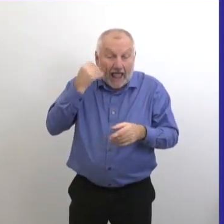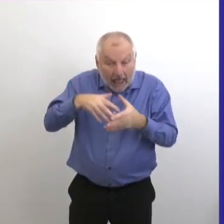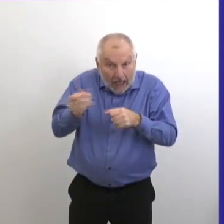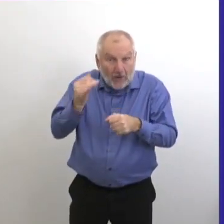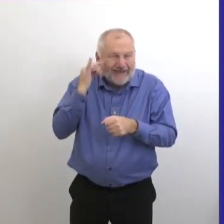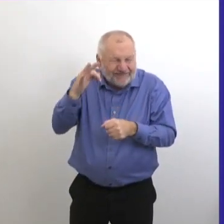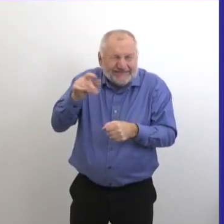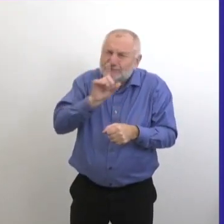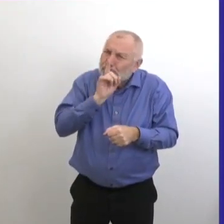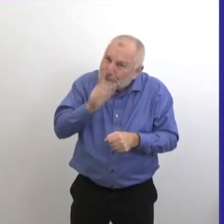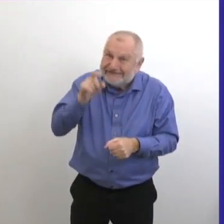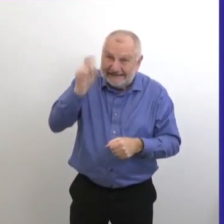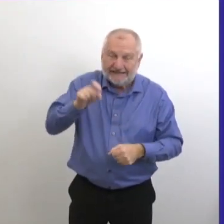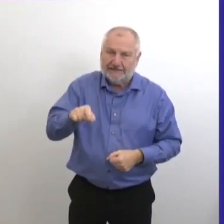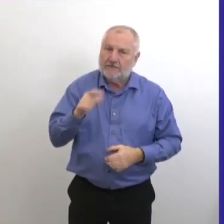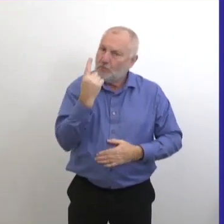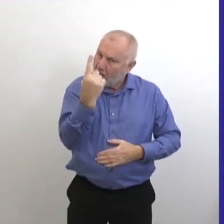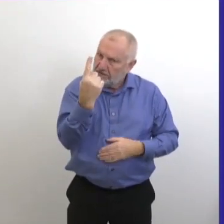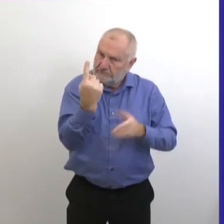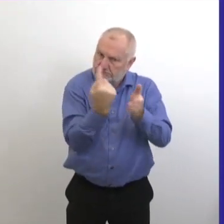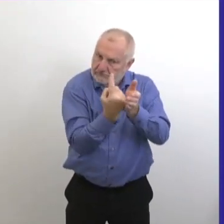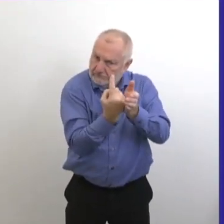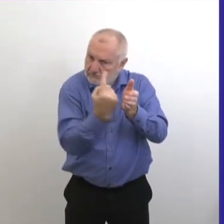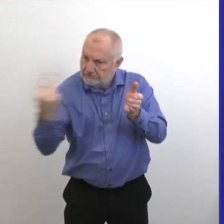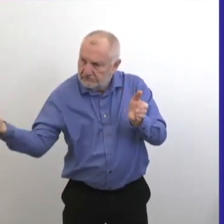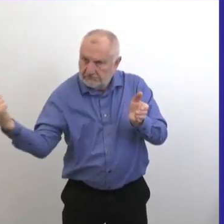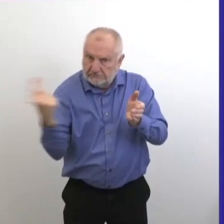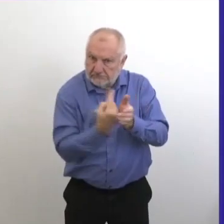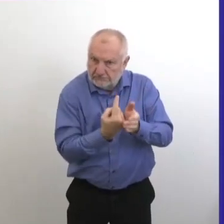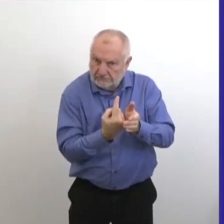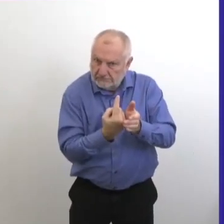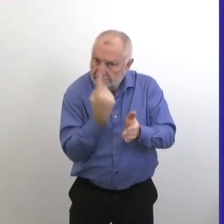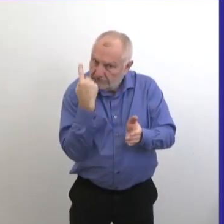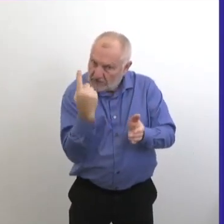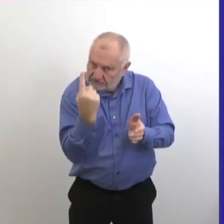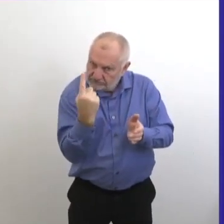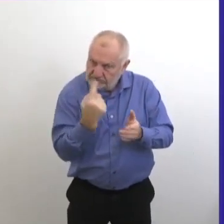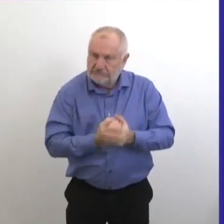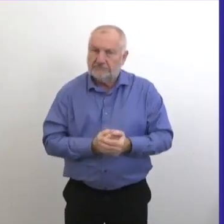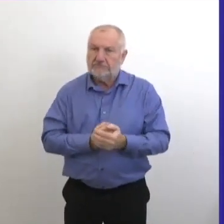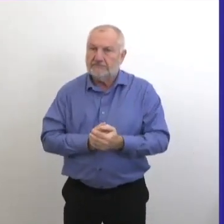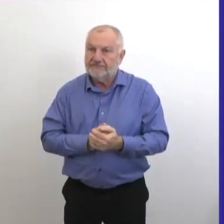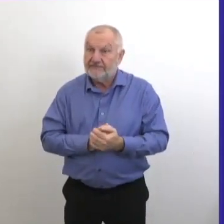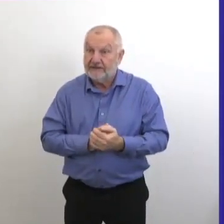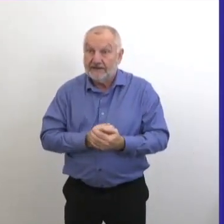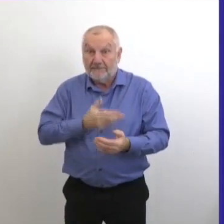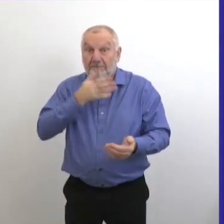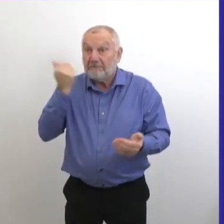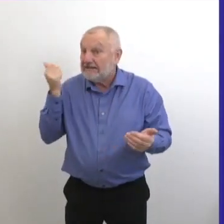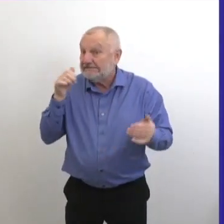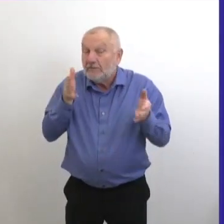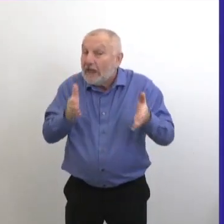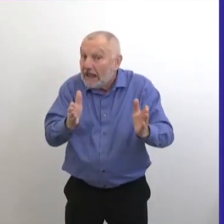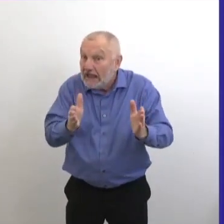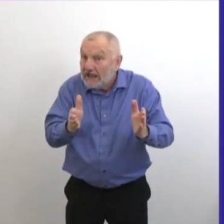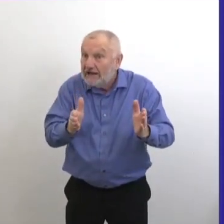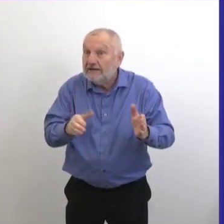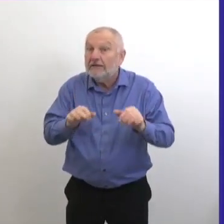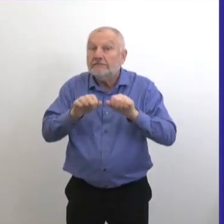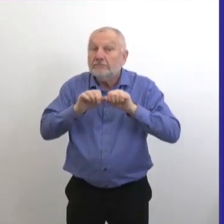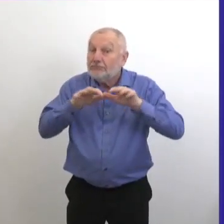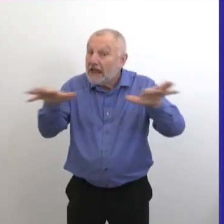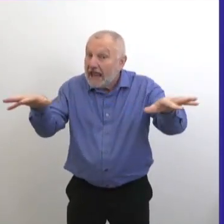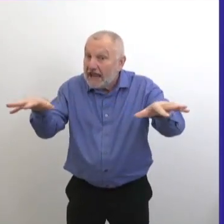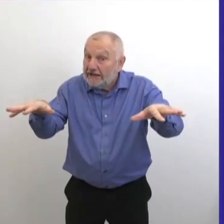'envoyer le moins de personnes possible de votre maison pour aller faire ces courses essentielles. Et on sait que c'est vraiment la meilleure manière de limiter la